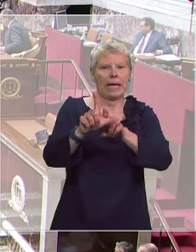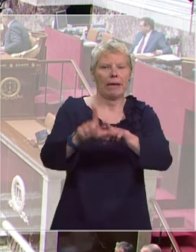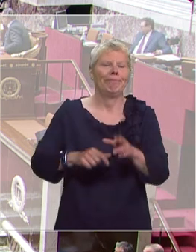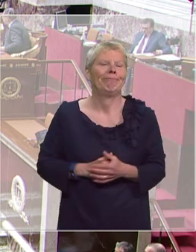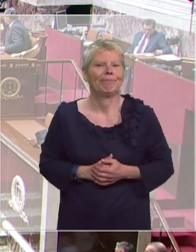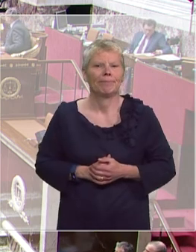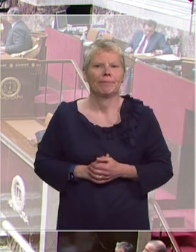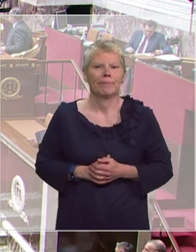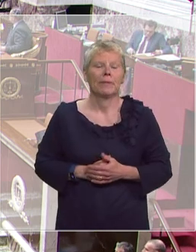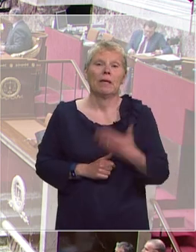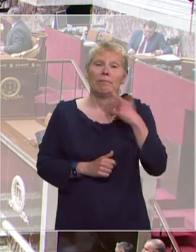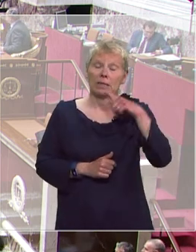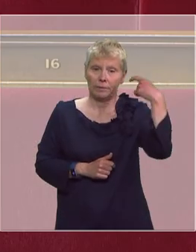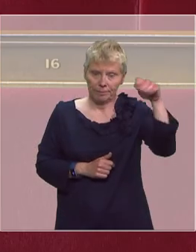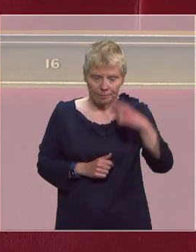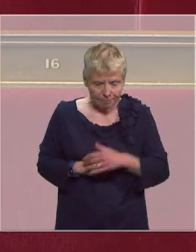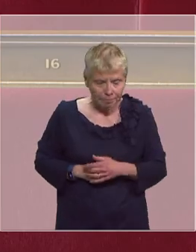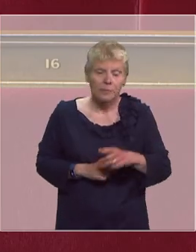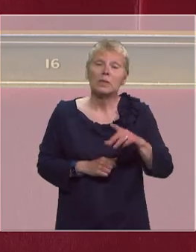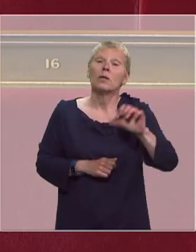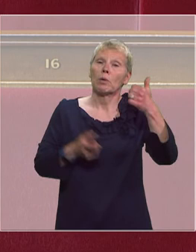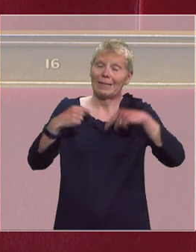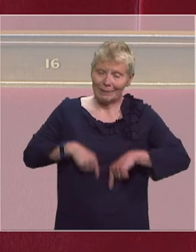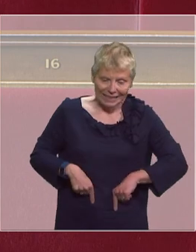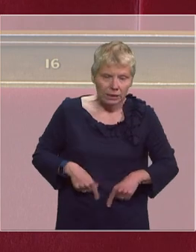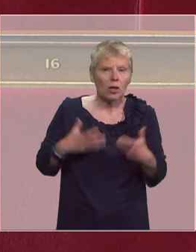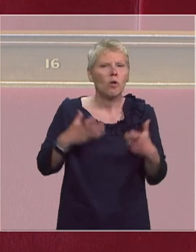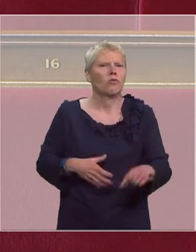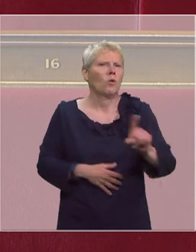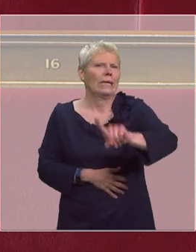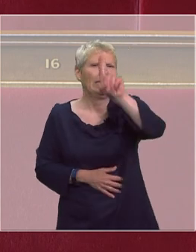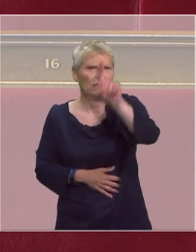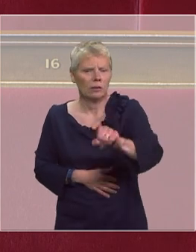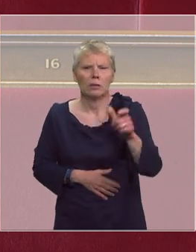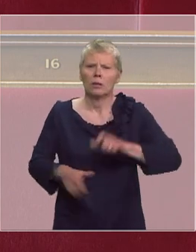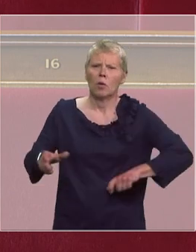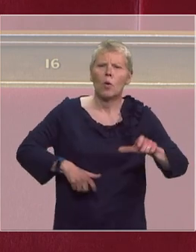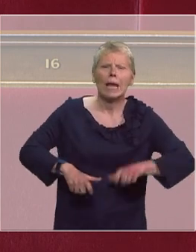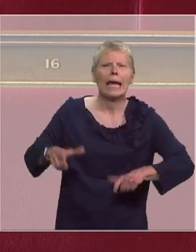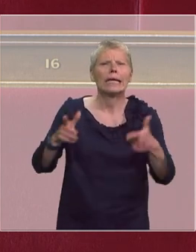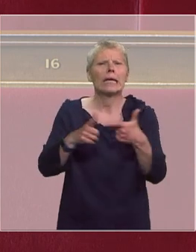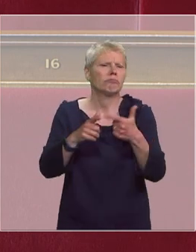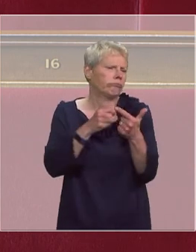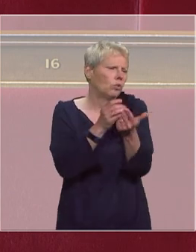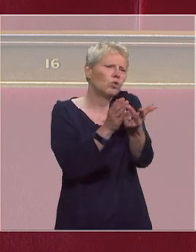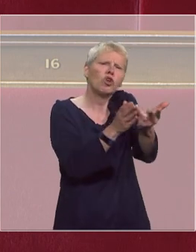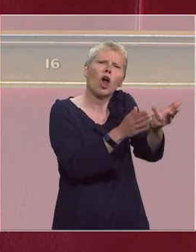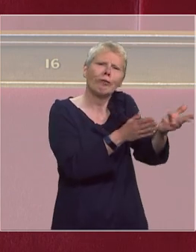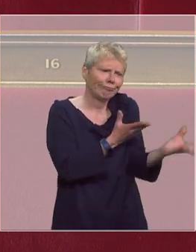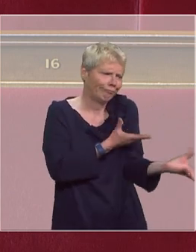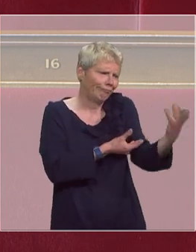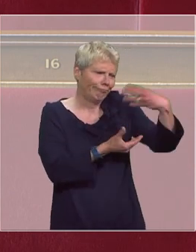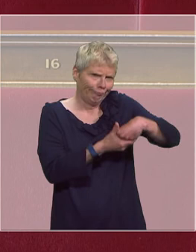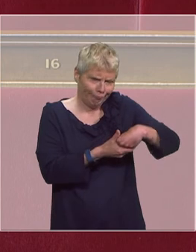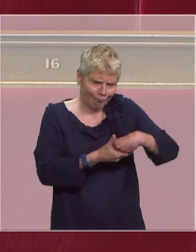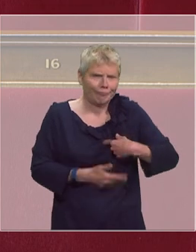Merci Monsieur le Président, Monsieur le Premier Ministre, Monsieur le Ministre, je souhaite vous interroger avec mes collègues Bernard Perru, Jean-Marie Sermier, Didier Quentin et l'ensemble